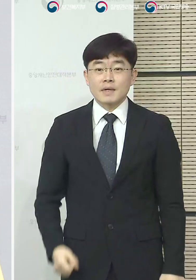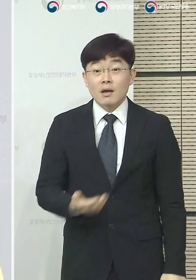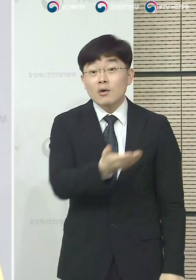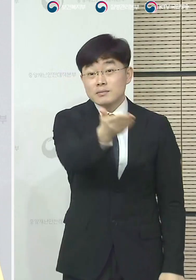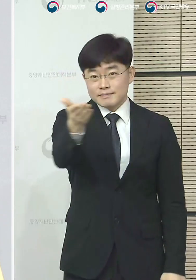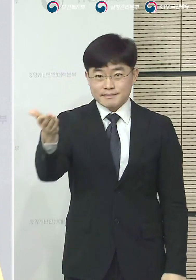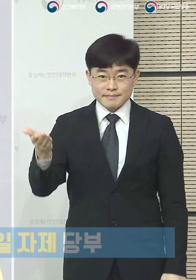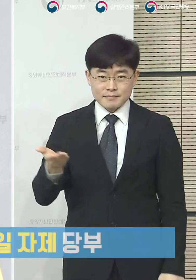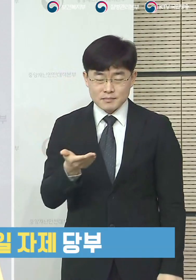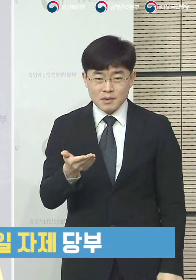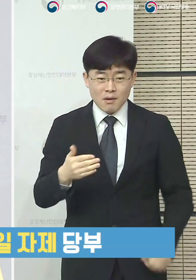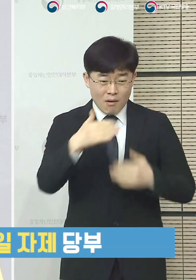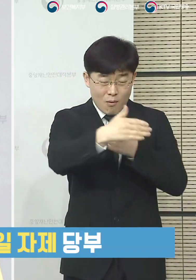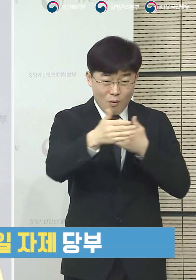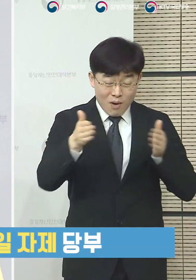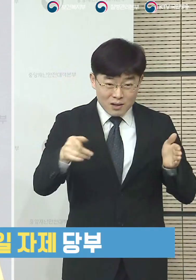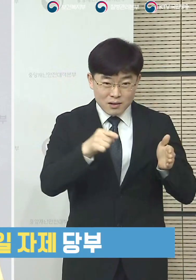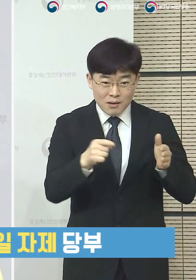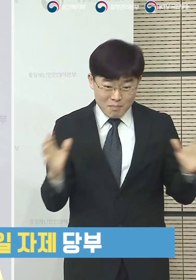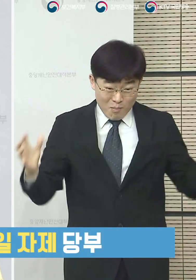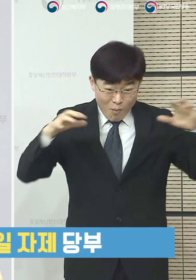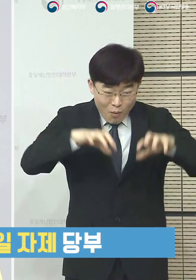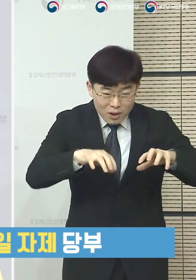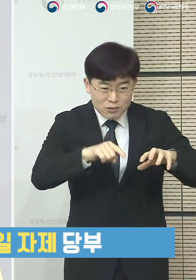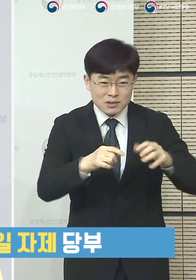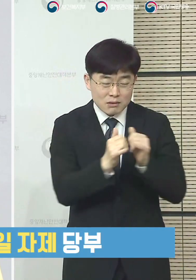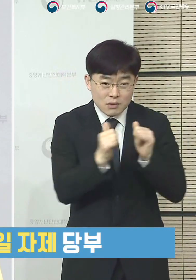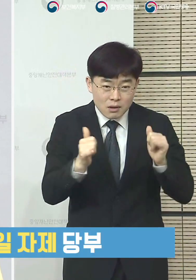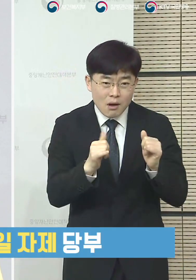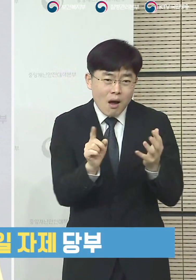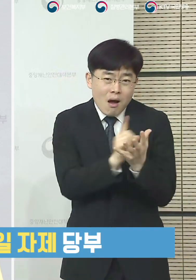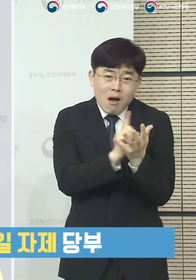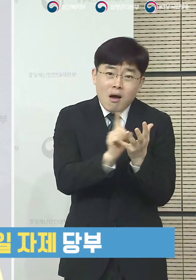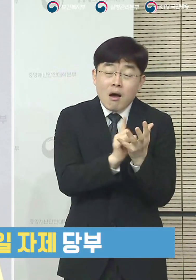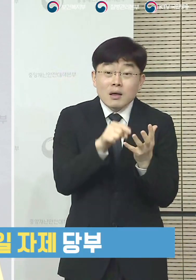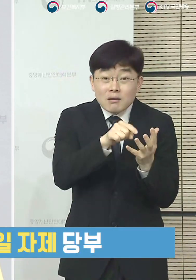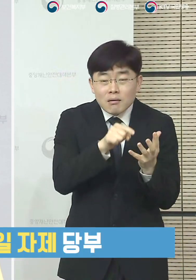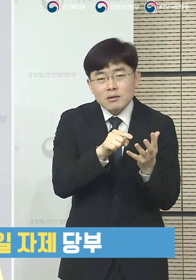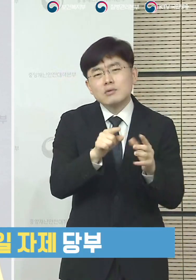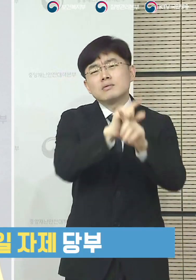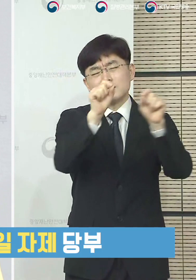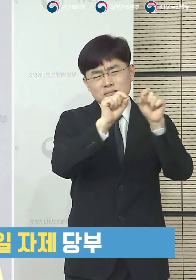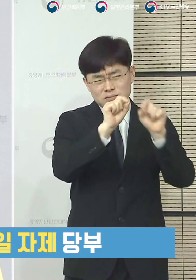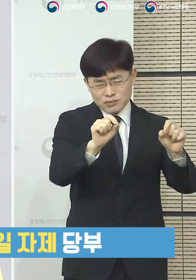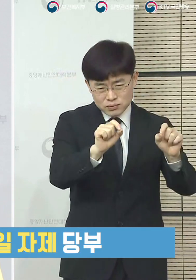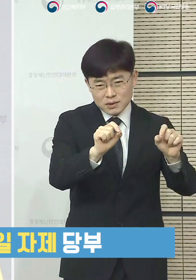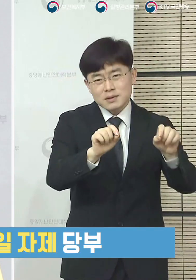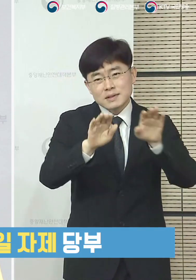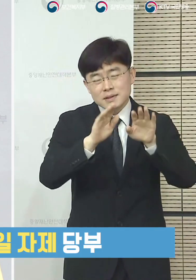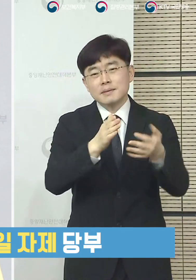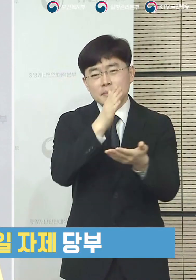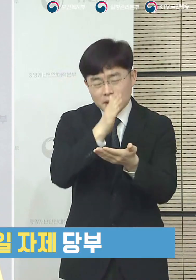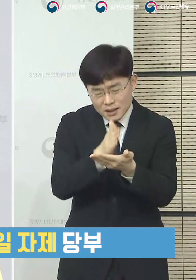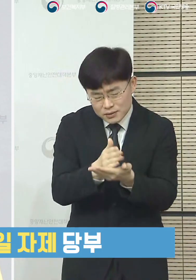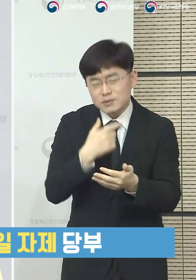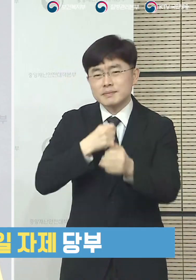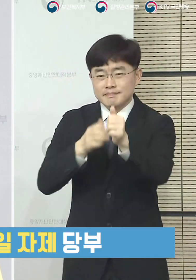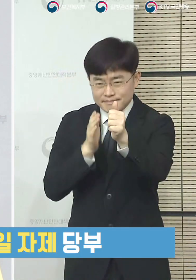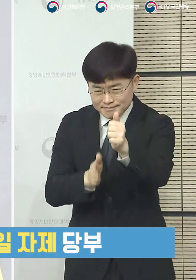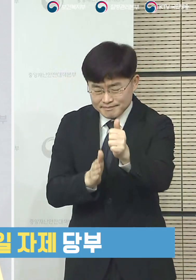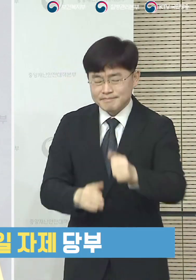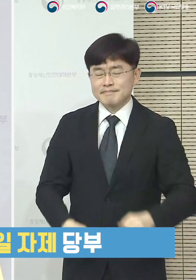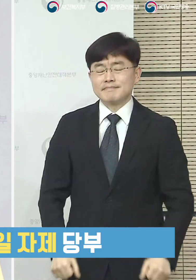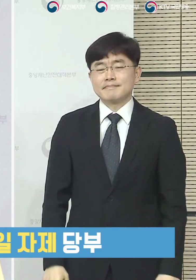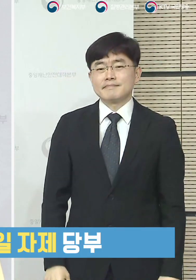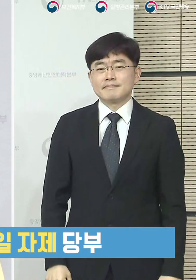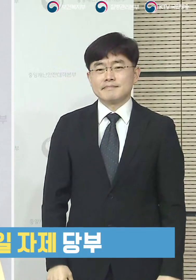여러분들께서도 밀폐된 공간에서의 다수의 사람들과 함께하는 모임을 최대한 자제해 주실 것을 다시 한번